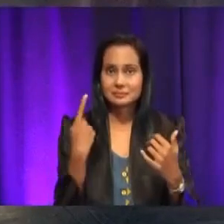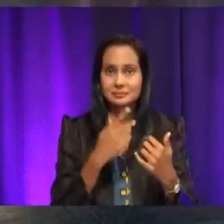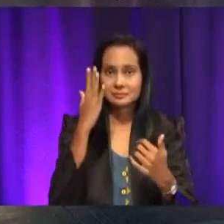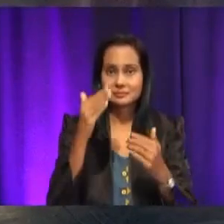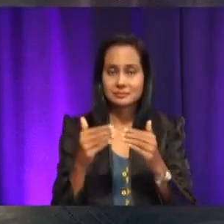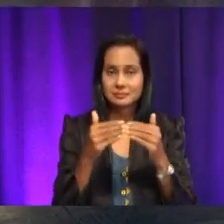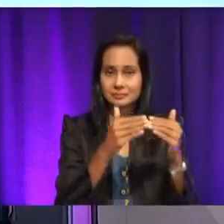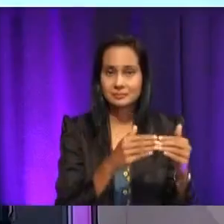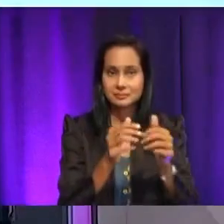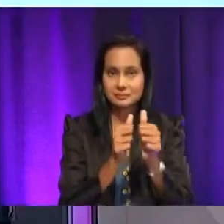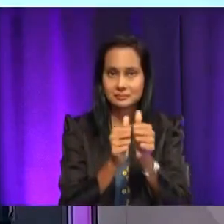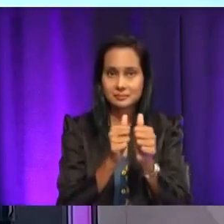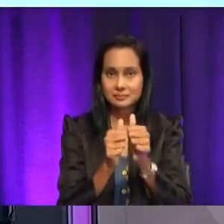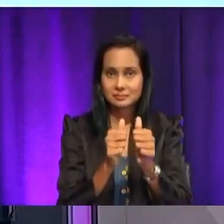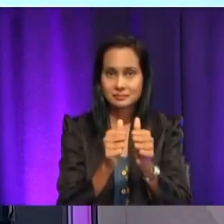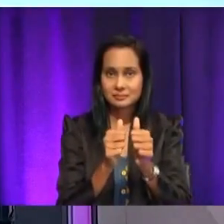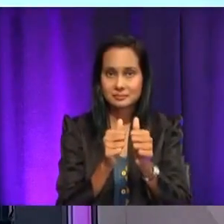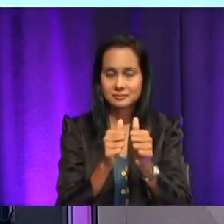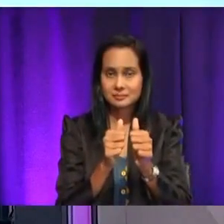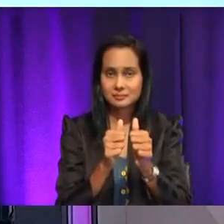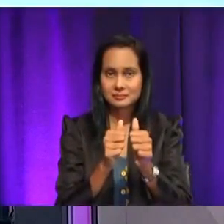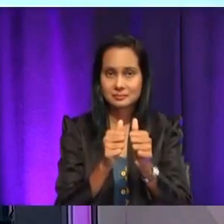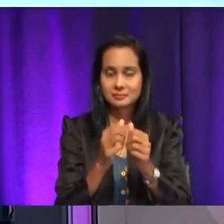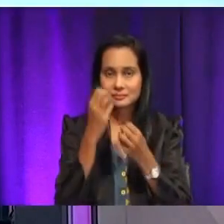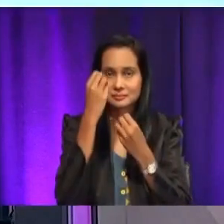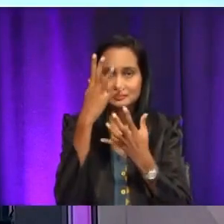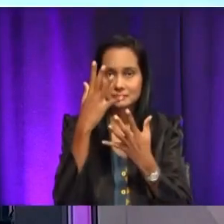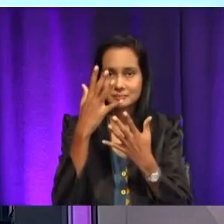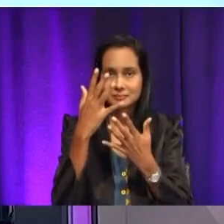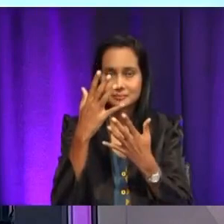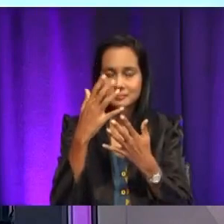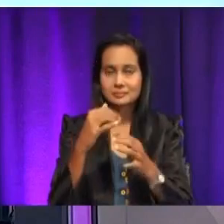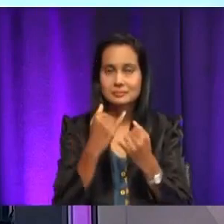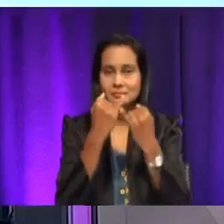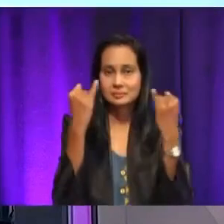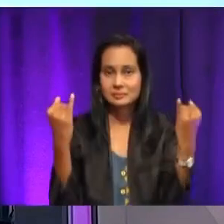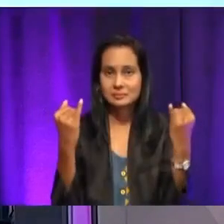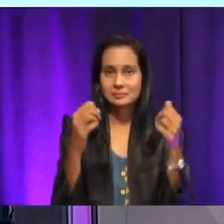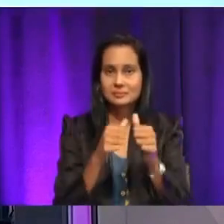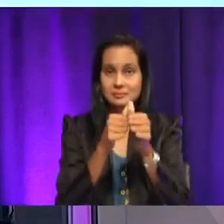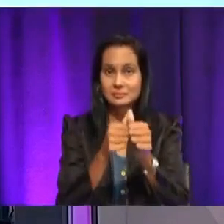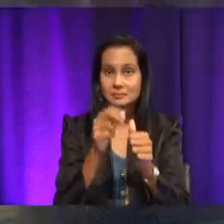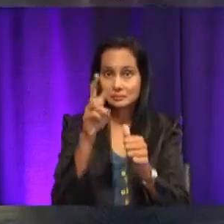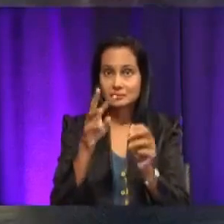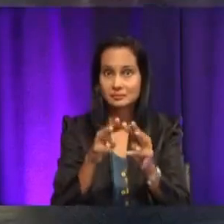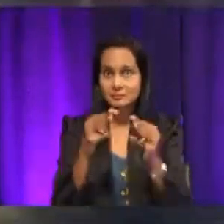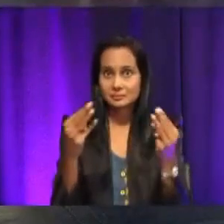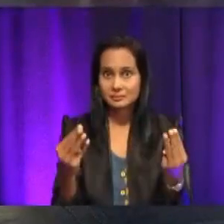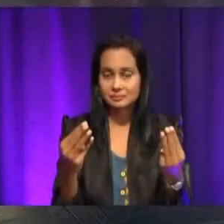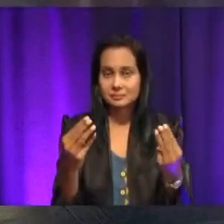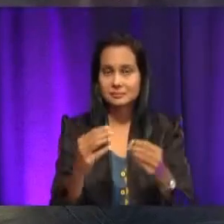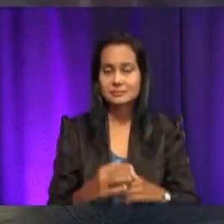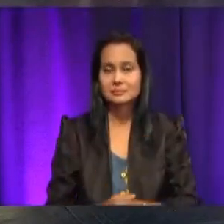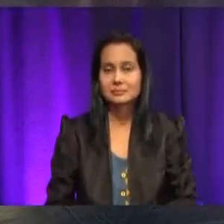aktiviti iaitu memberikan penerangan berdasarkan dua manual yang terdapat di sini.